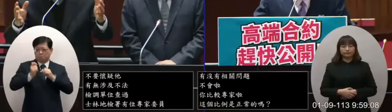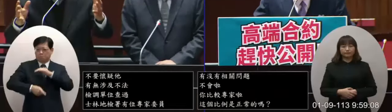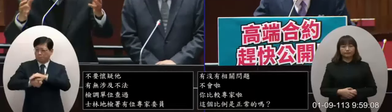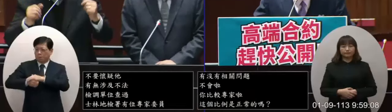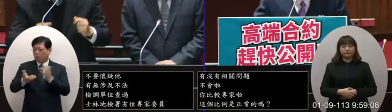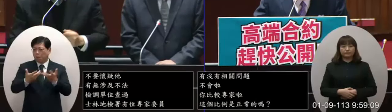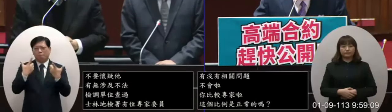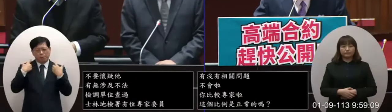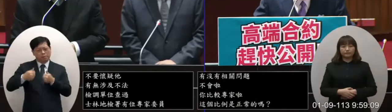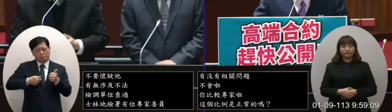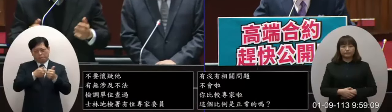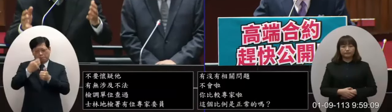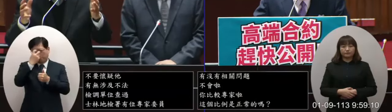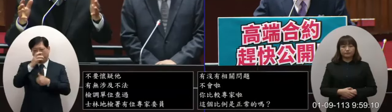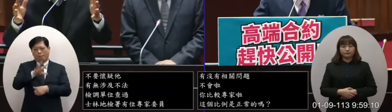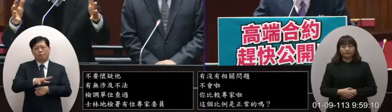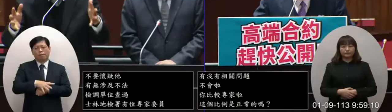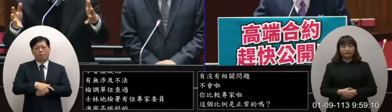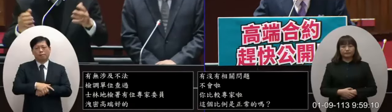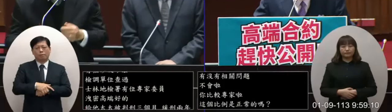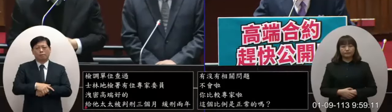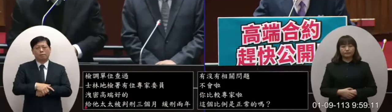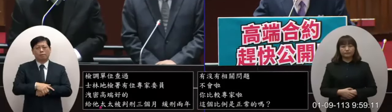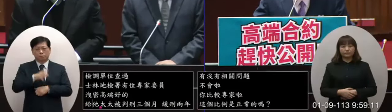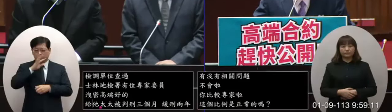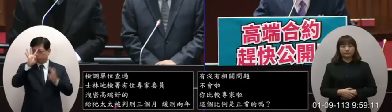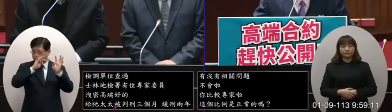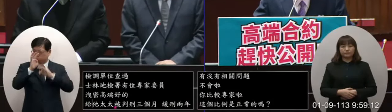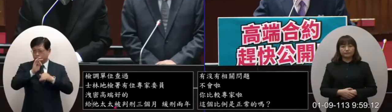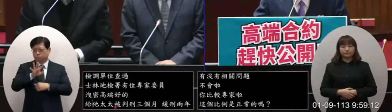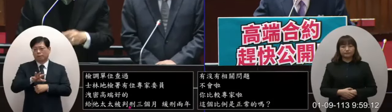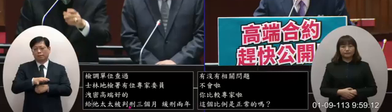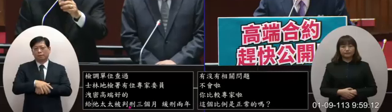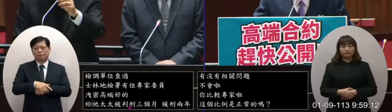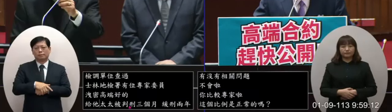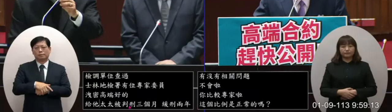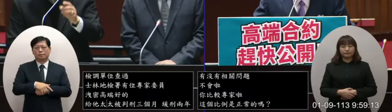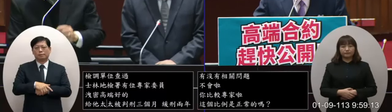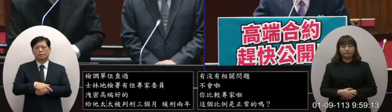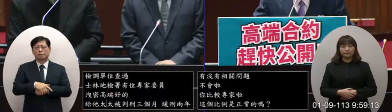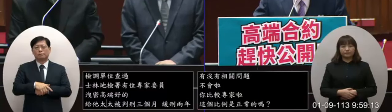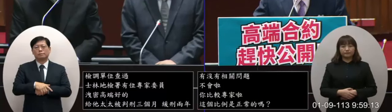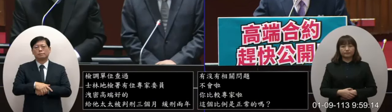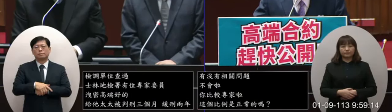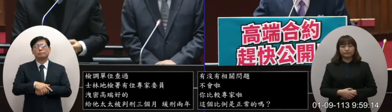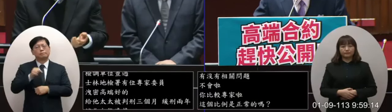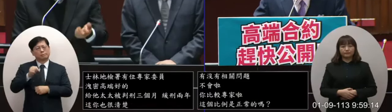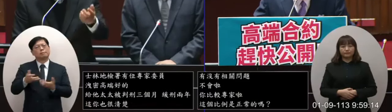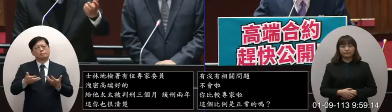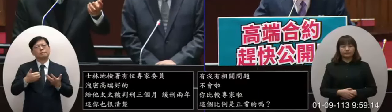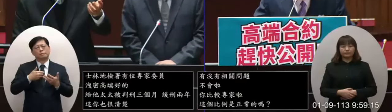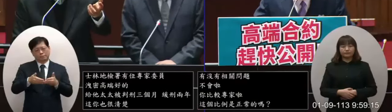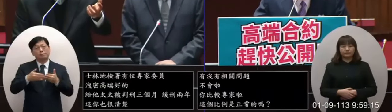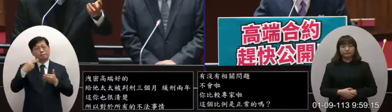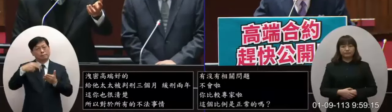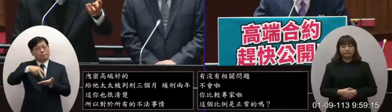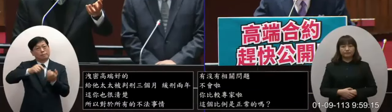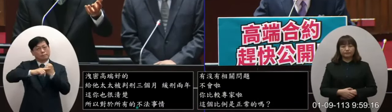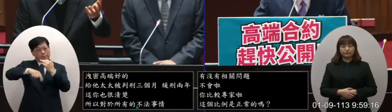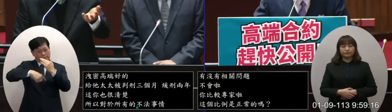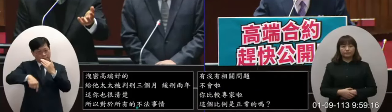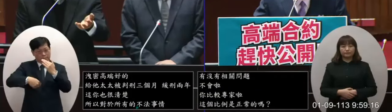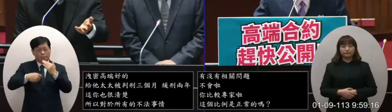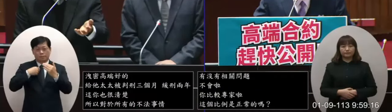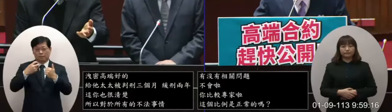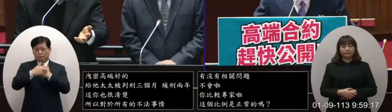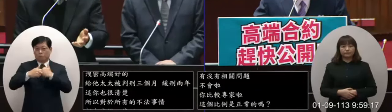法的事情都有在查證喔都有在這個偵辦那所以這一件事情很重要而且立法院在